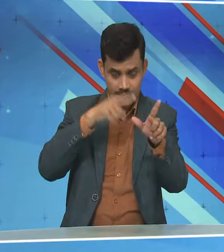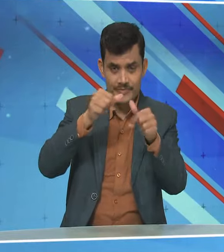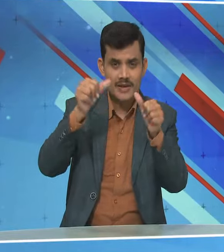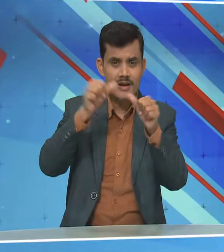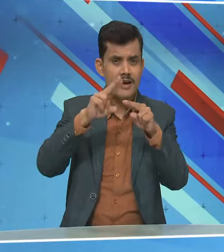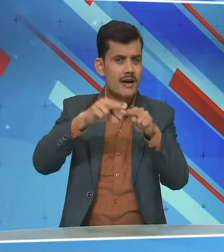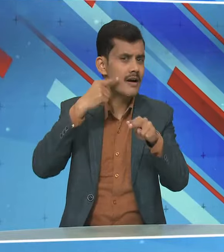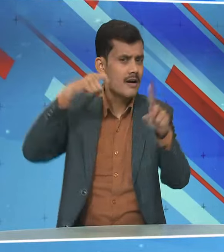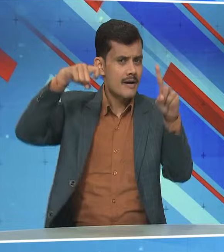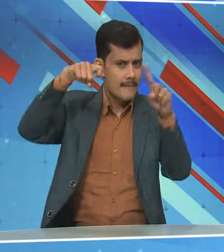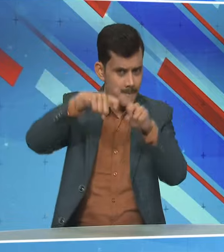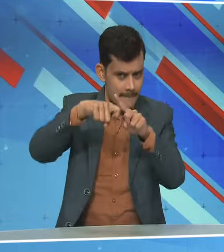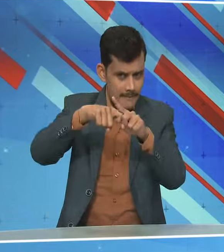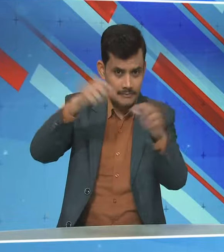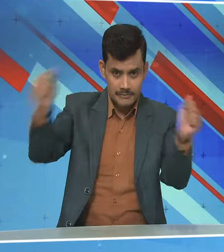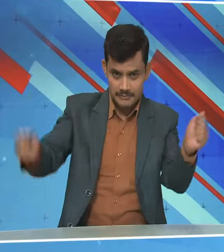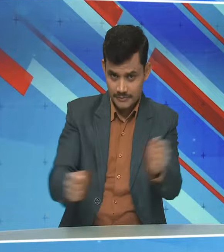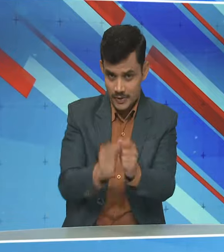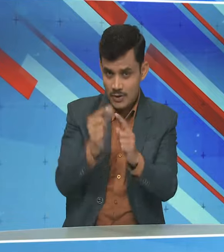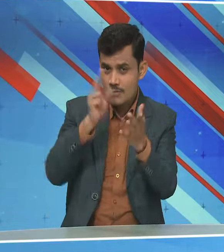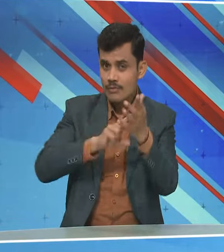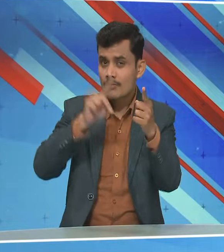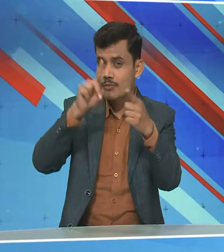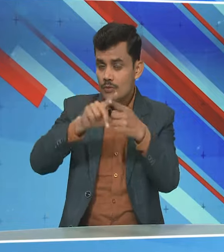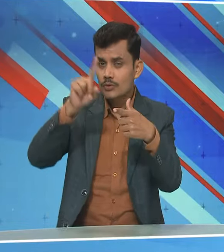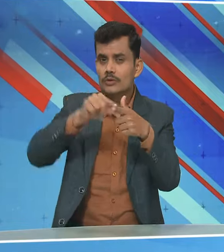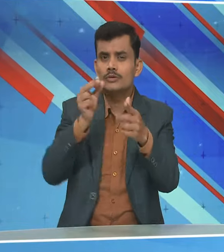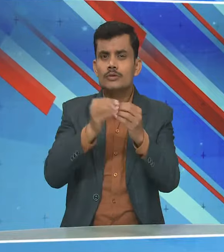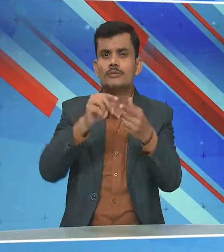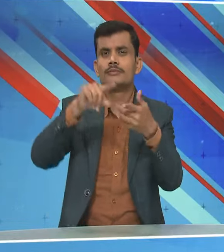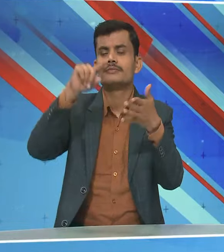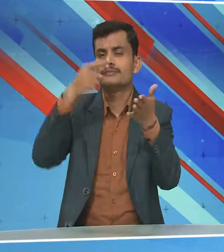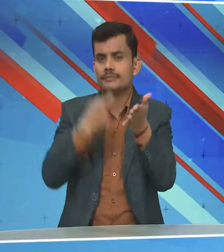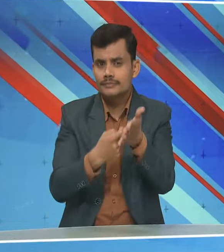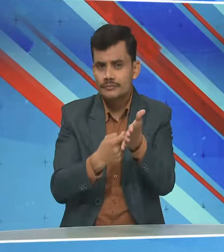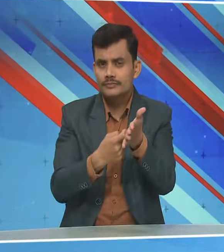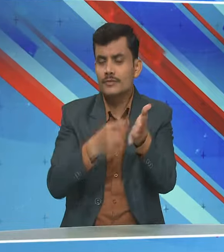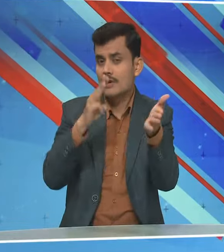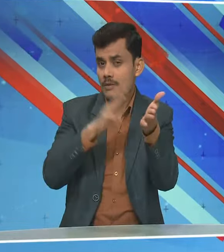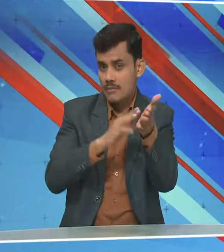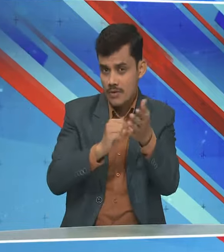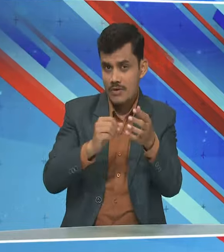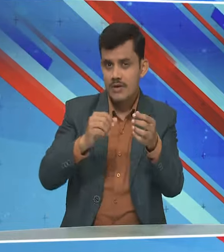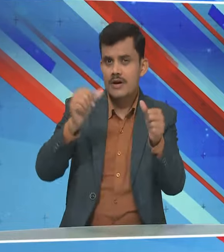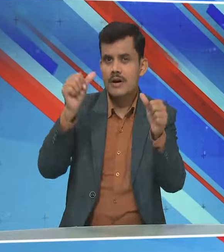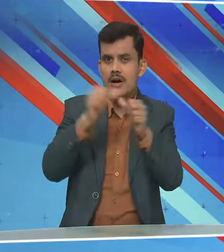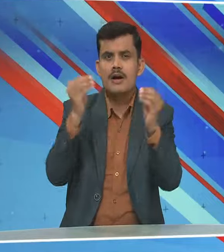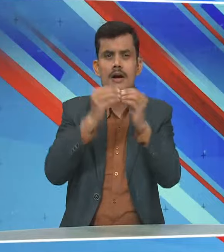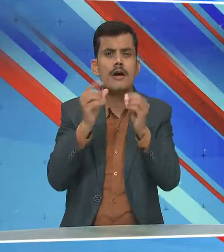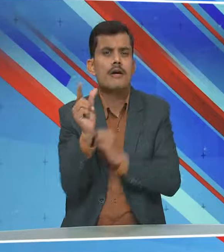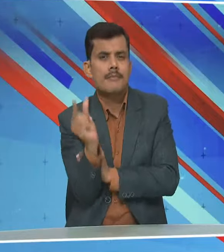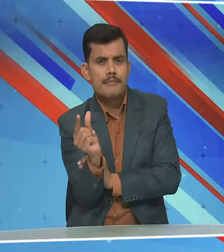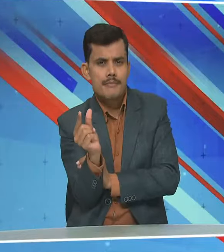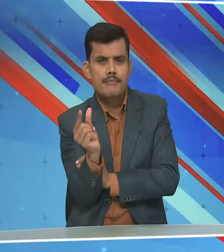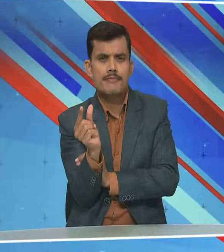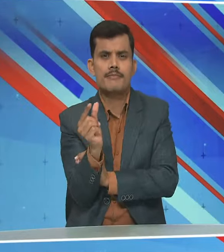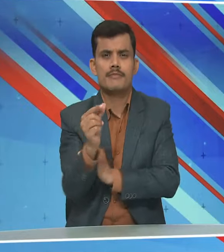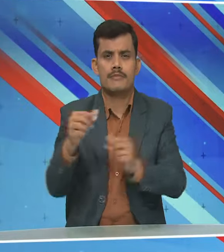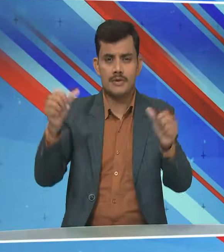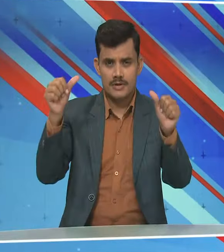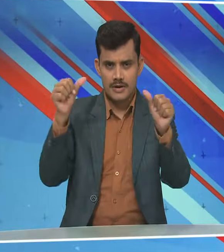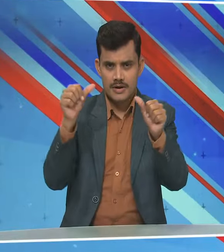अतीक नाचन और साथी पुने के जुबेर नूर मुहम्मद शेख अर्फ अबू नुसाइबा